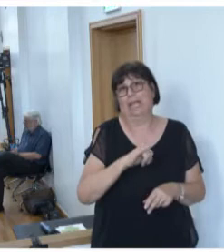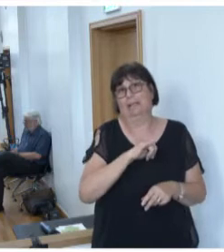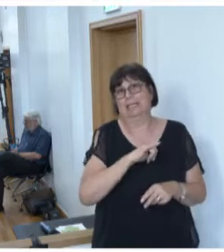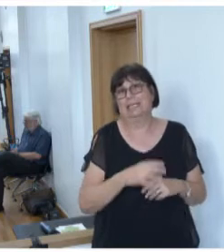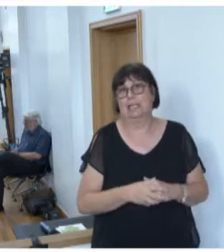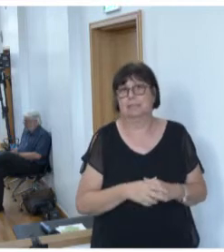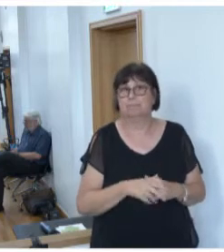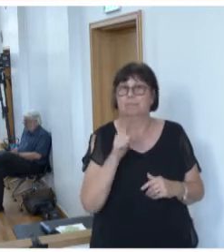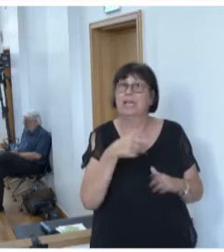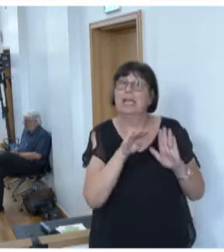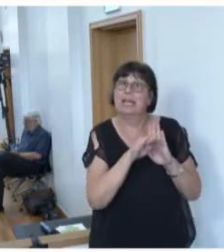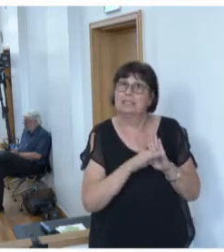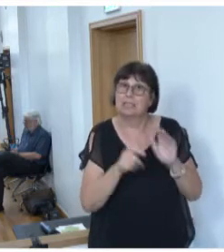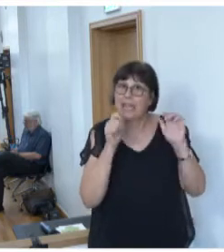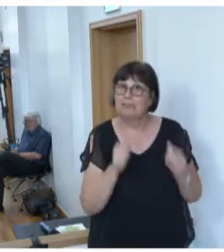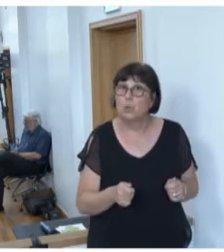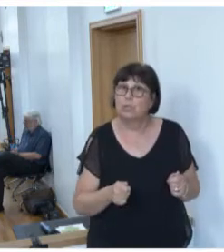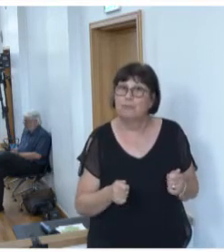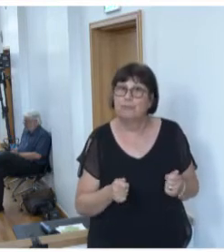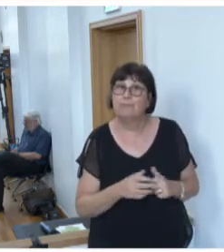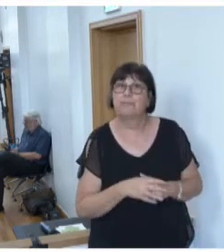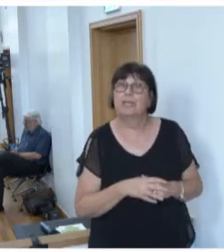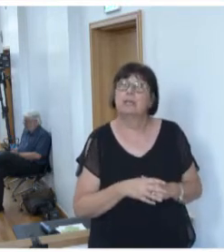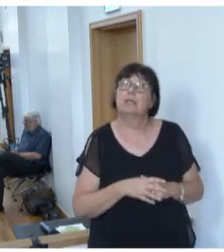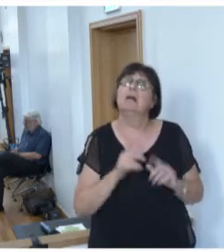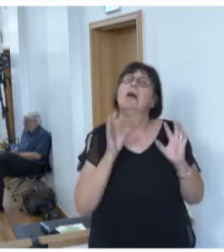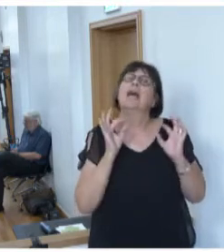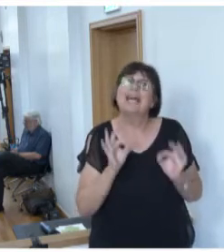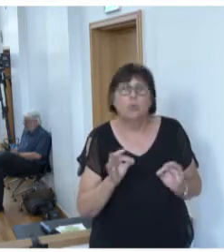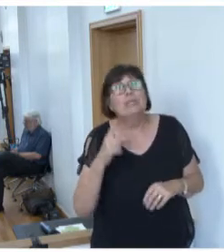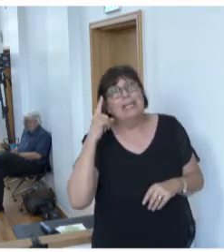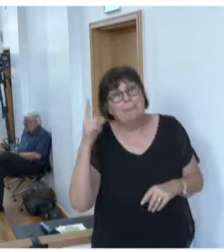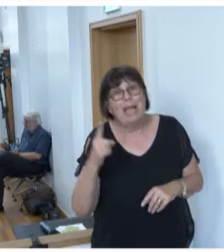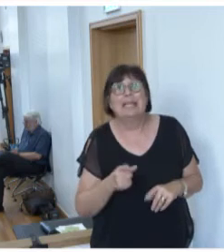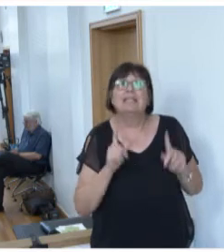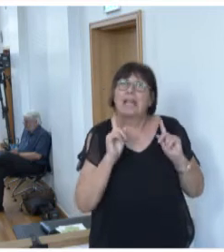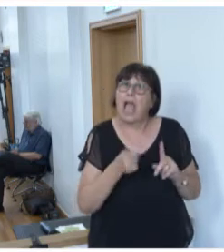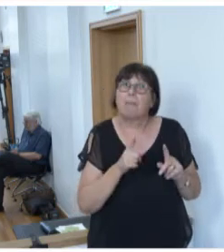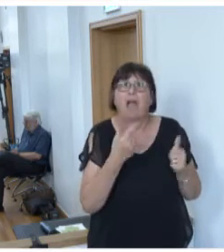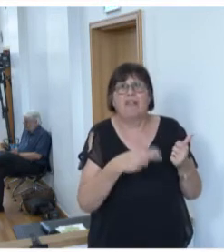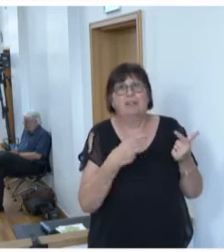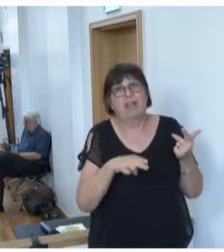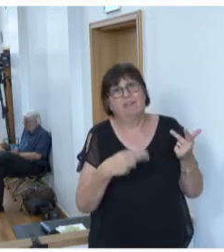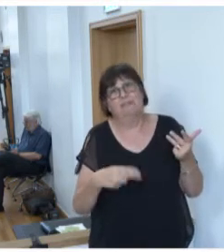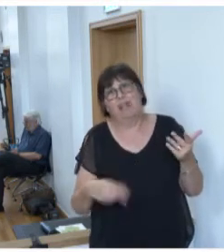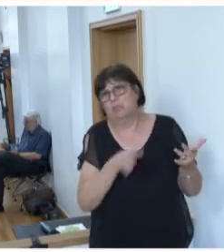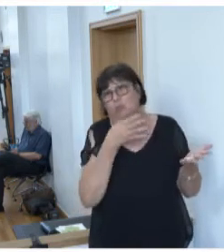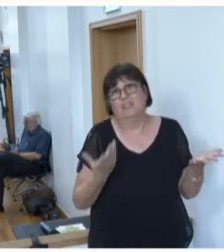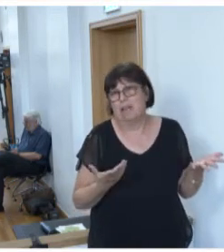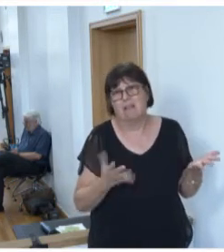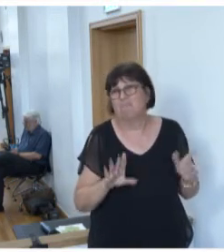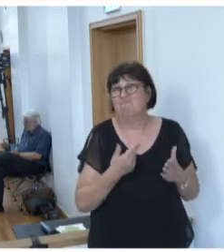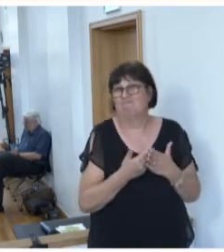Der Gesetzesentwurf ist gut gemeint, aber ist lückenhaft. Und unser Ziel ist es und